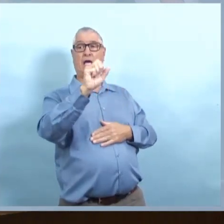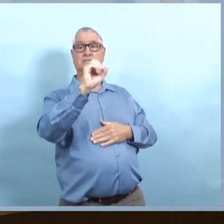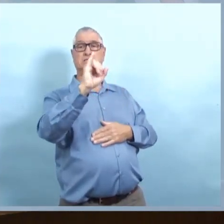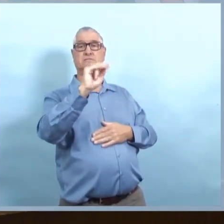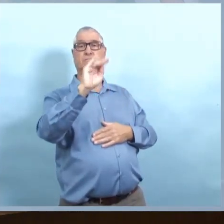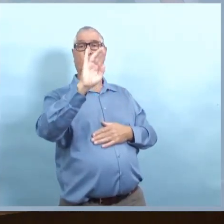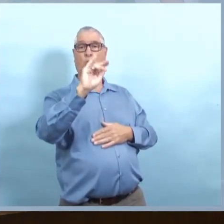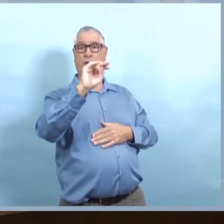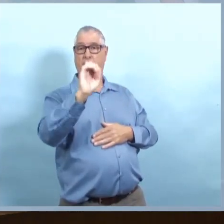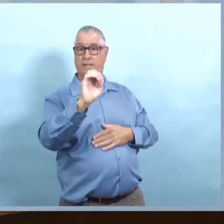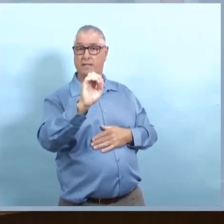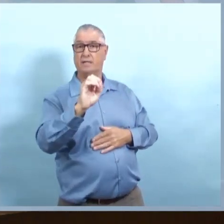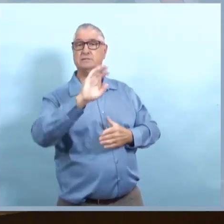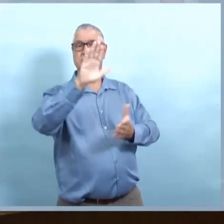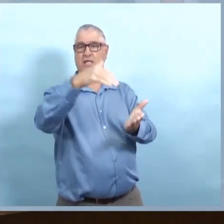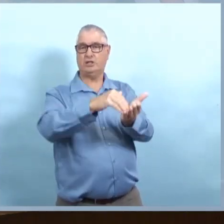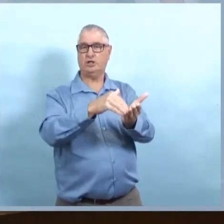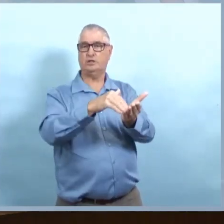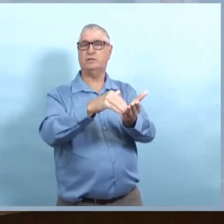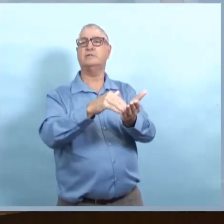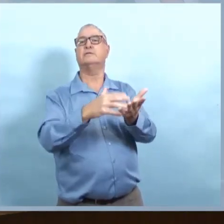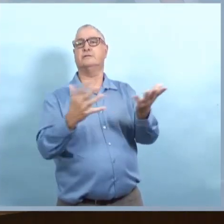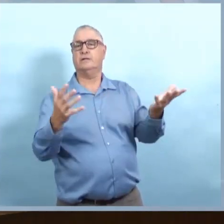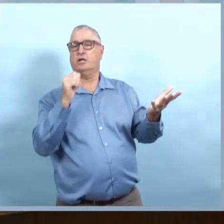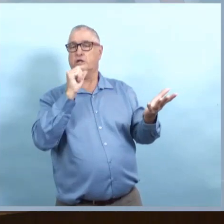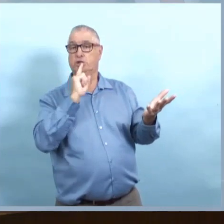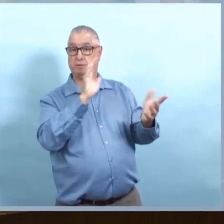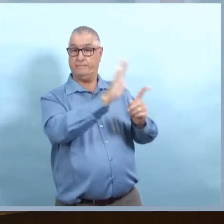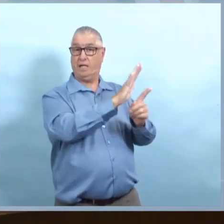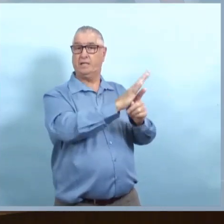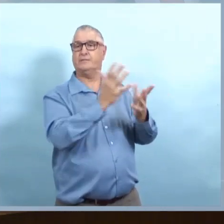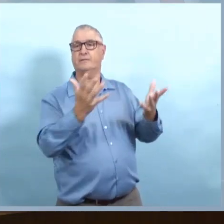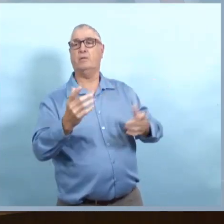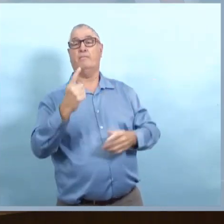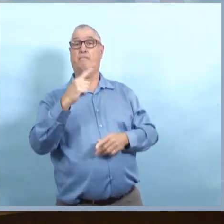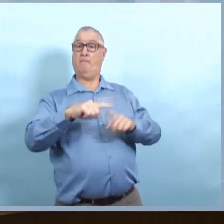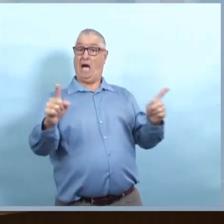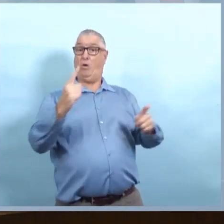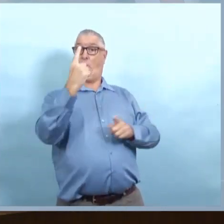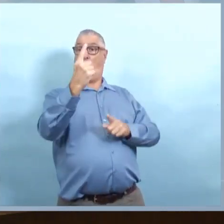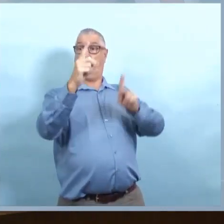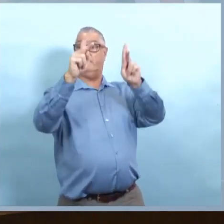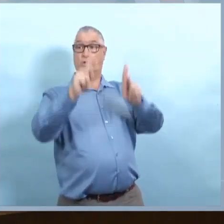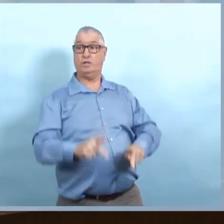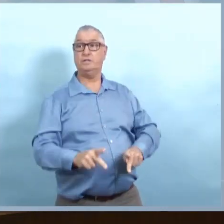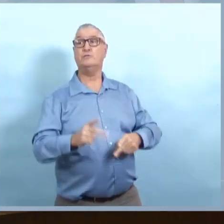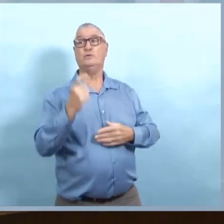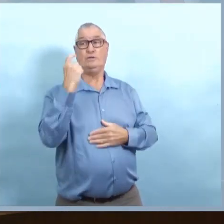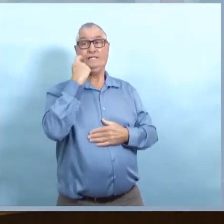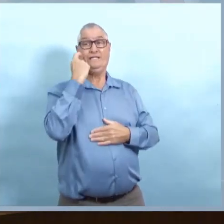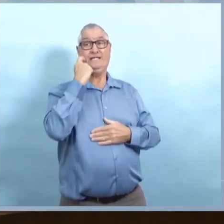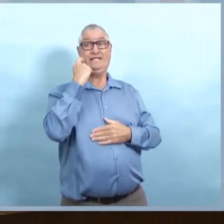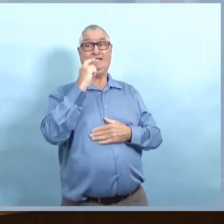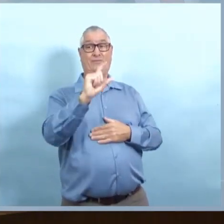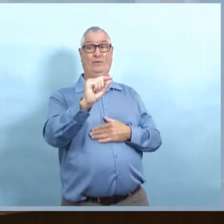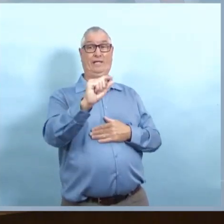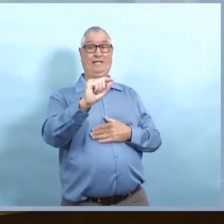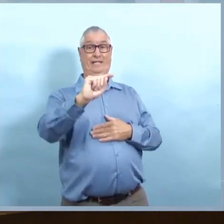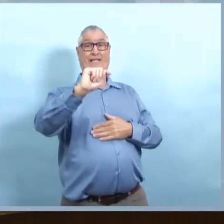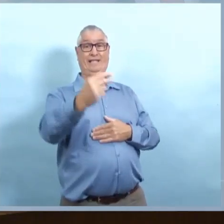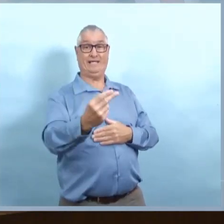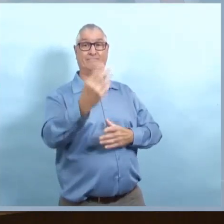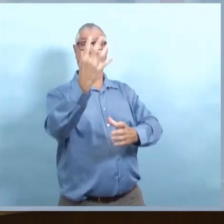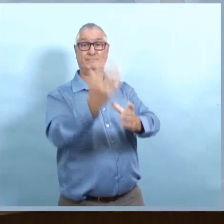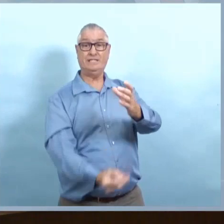cas. Donc, je ne crois pas qu'il y a eu de nouveauté en ce qui concerne la centre à Sinéboine, mais nous n'avons pas vu